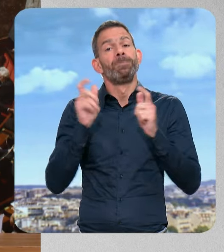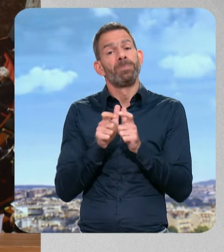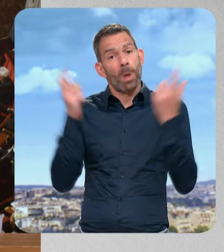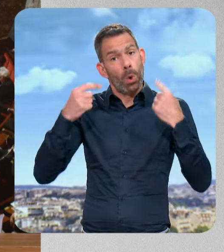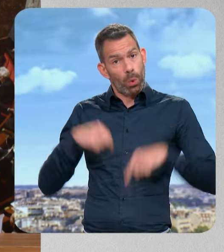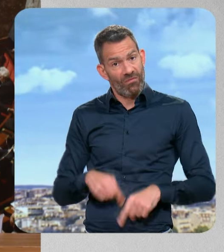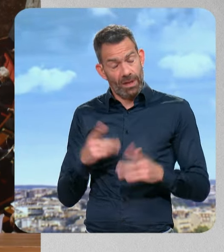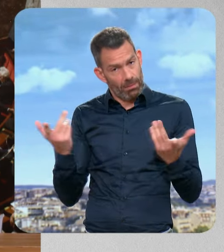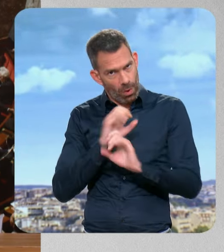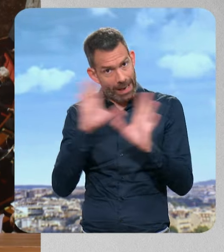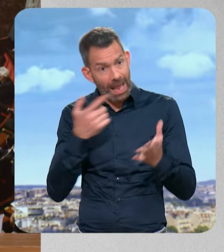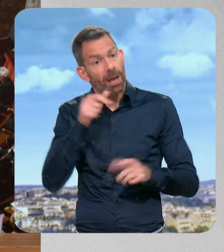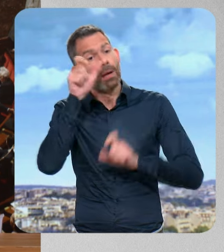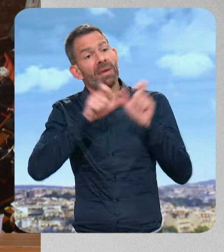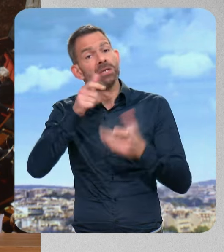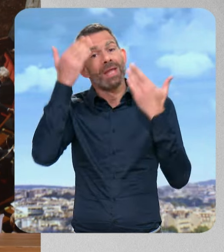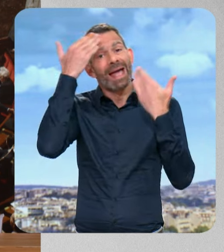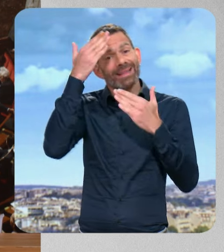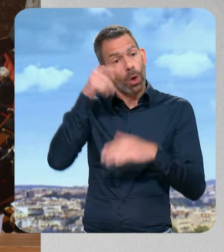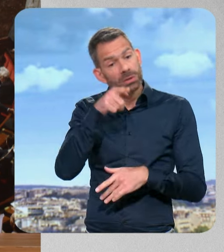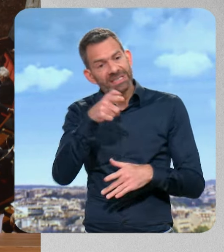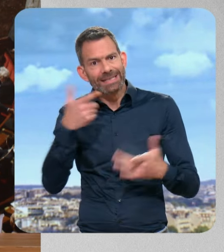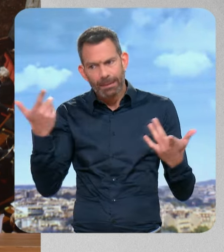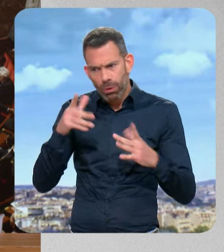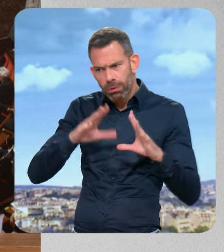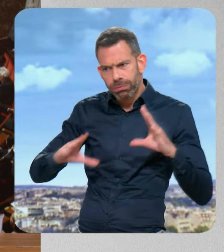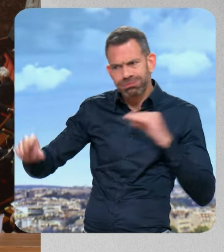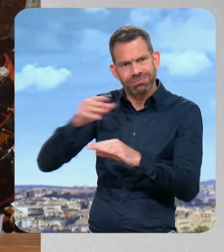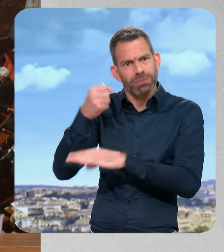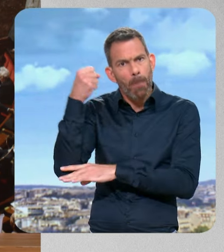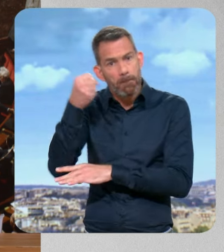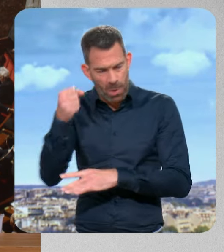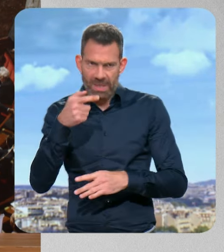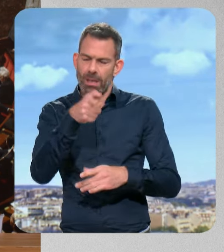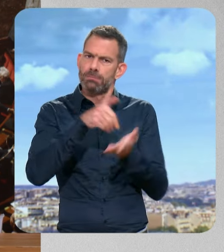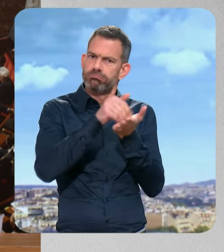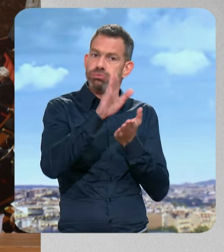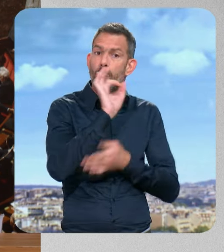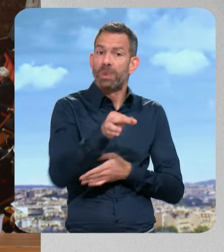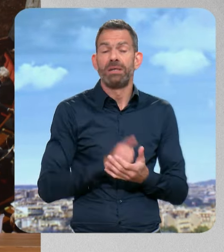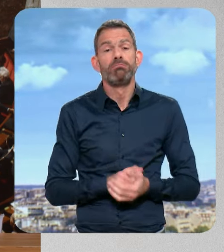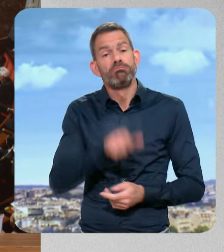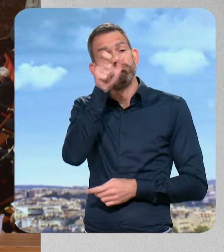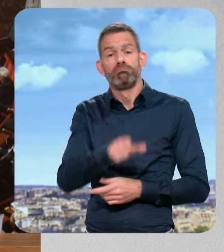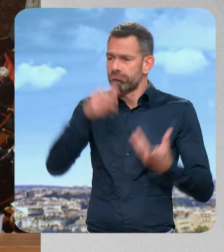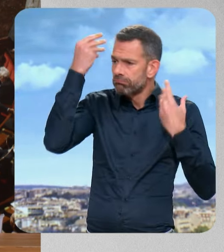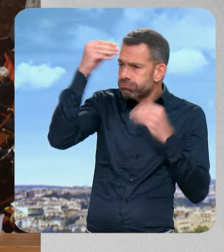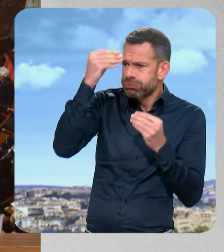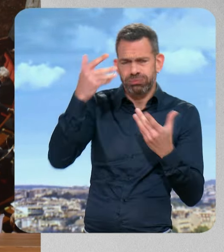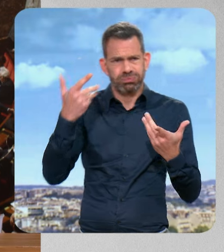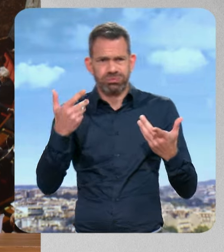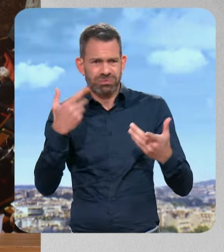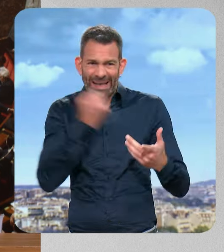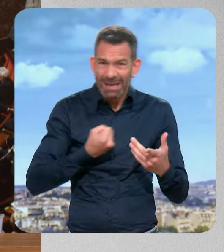l'expulsion des étrangers qui présentent une menace pour l'ordre public. Un délinquant, criminel n'a rien à faire sur le